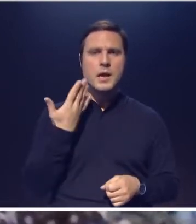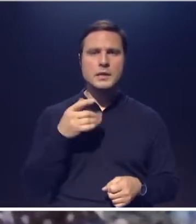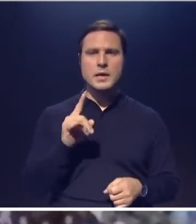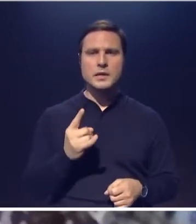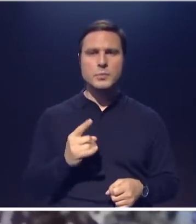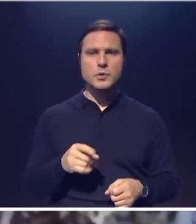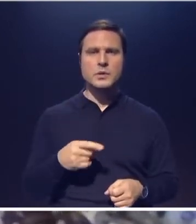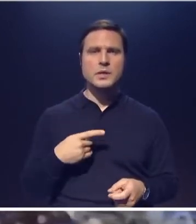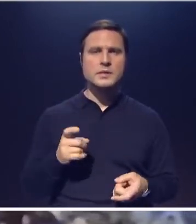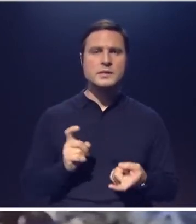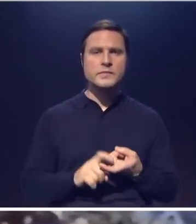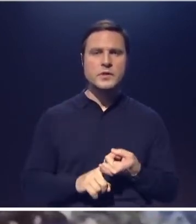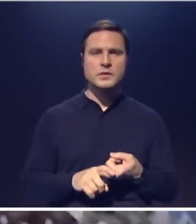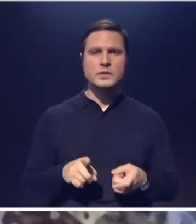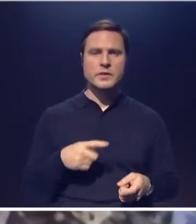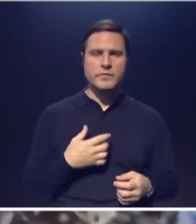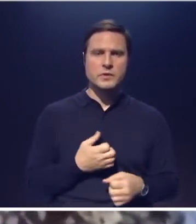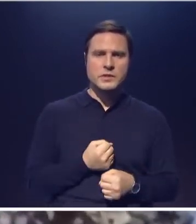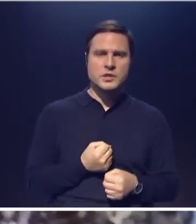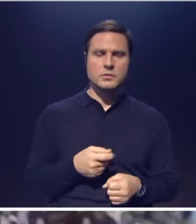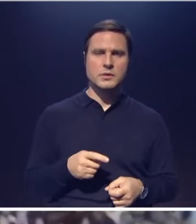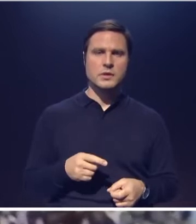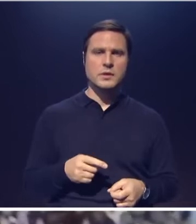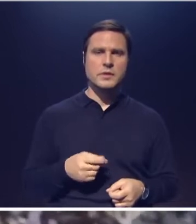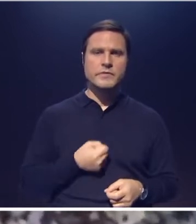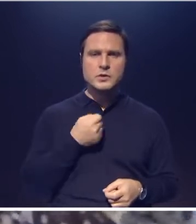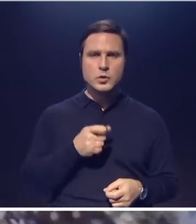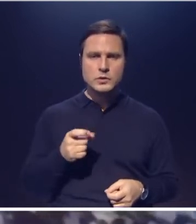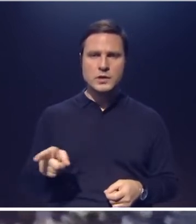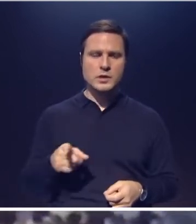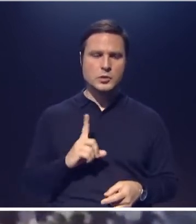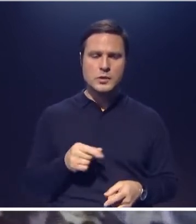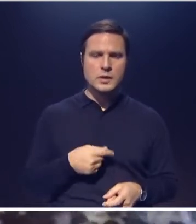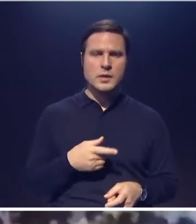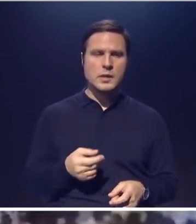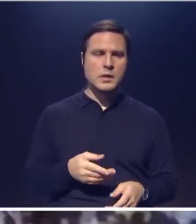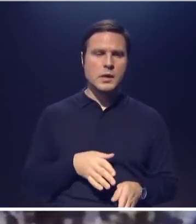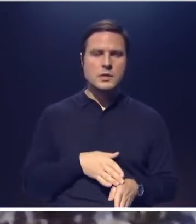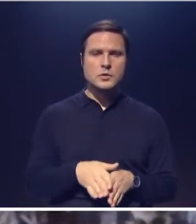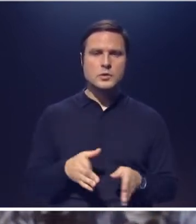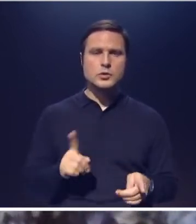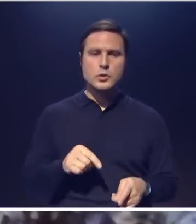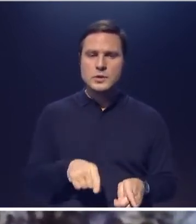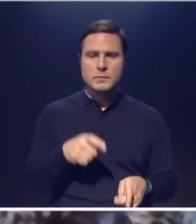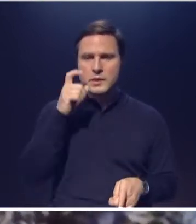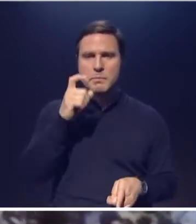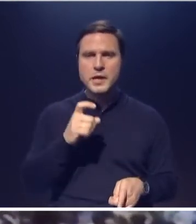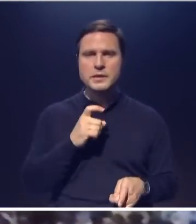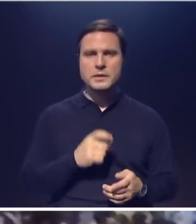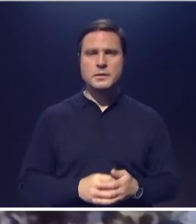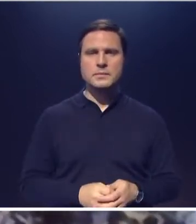связан, когда его держат взрослые, когда над ним осуществляется что-то, что ему совершенно непонятно,